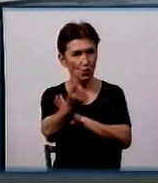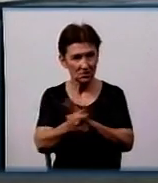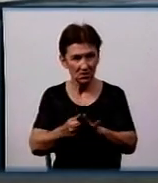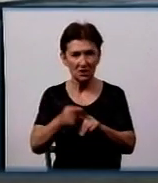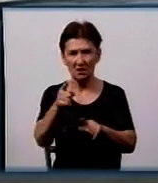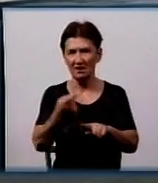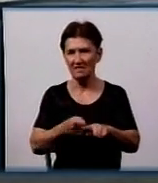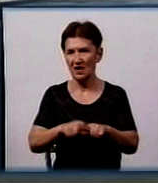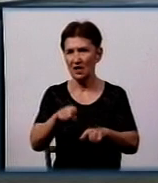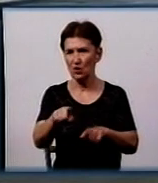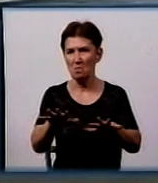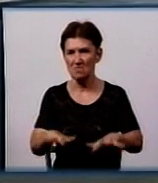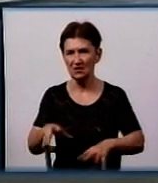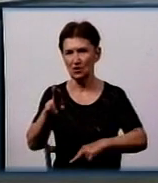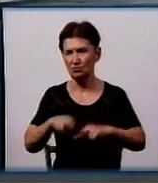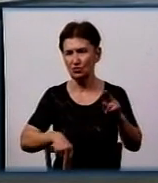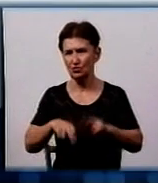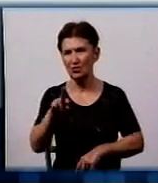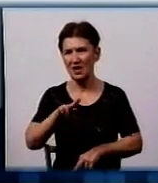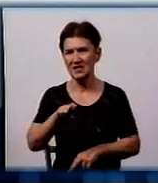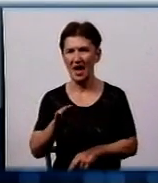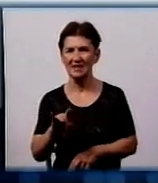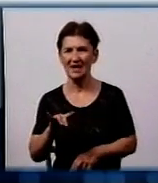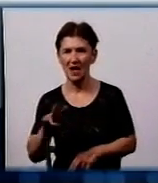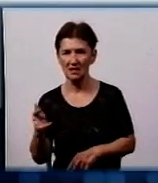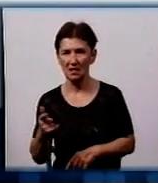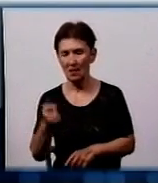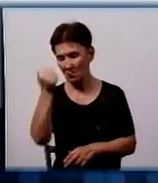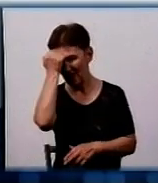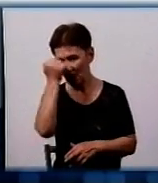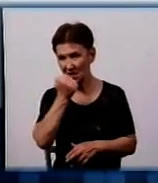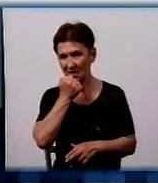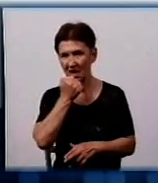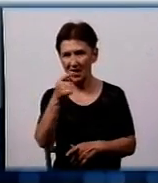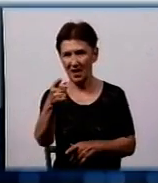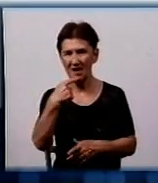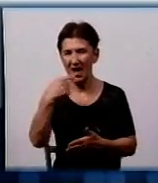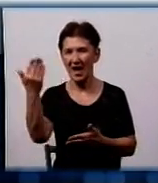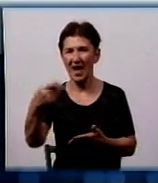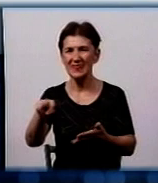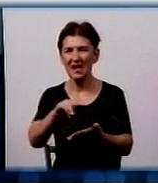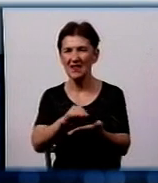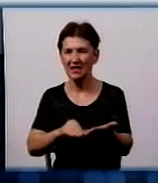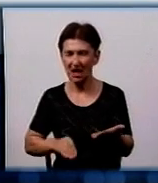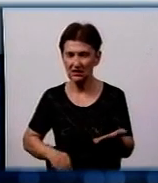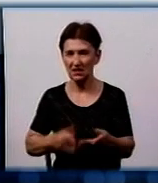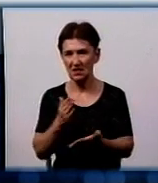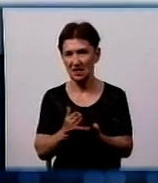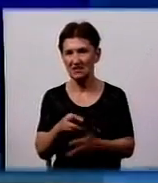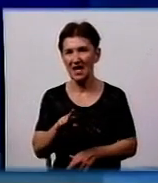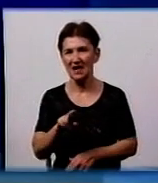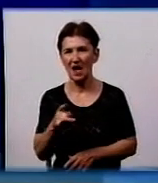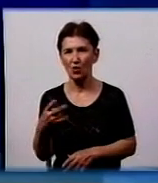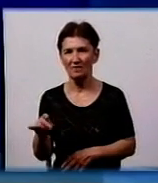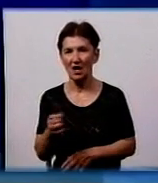місці будує підприємство «Ятрань», власником якого, згідно декларації, є міський голова Кропивницького Андрій Райкович. Скільки всього